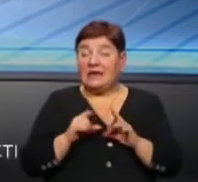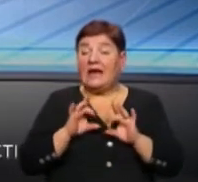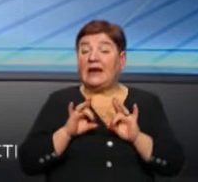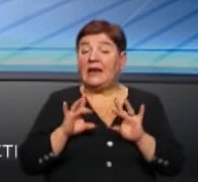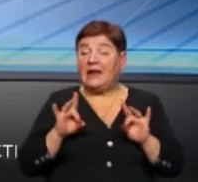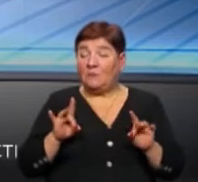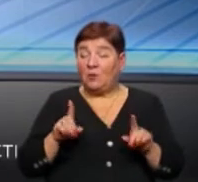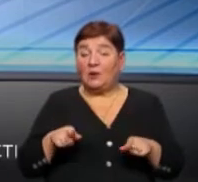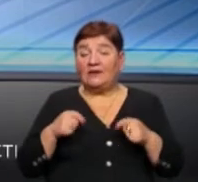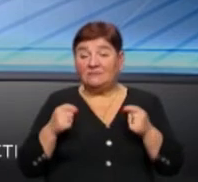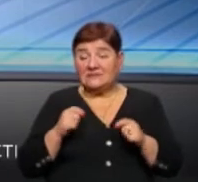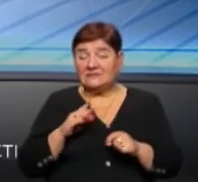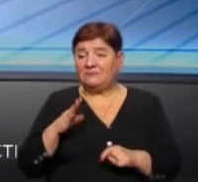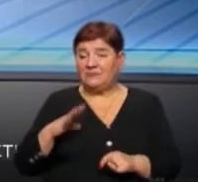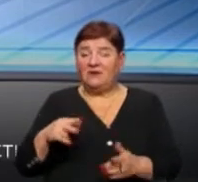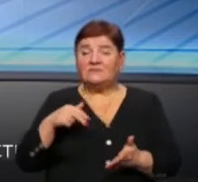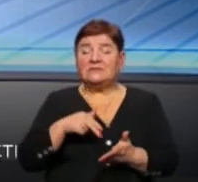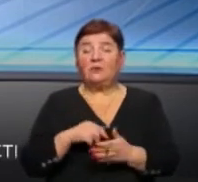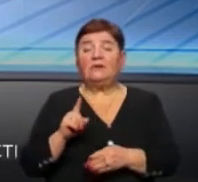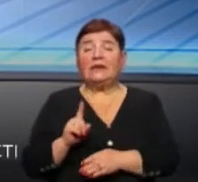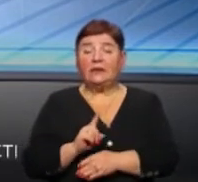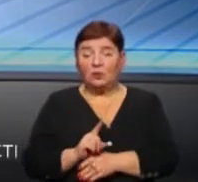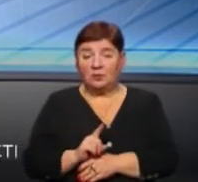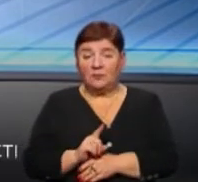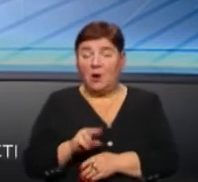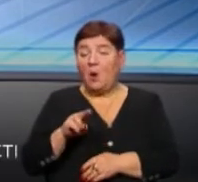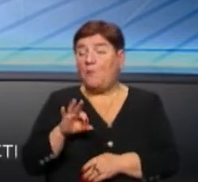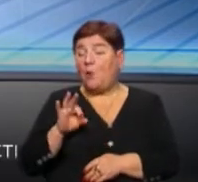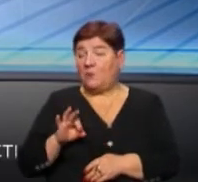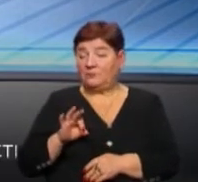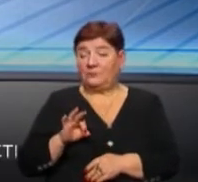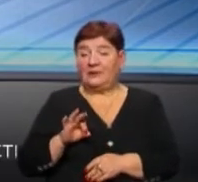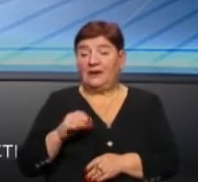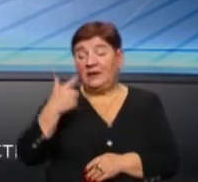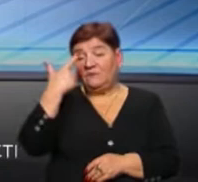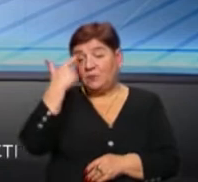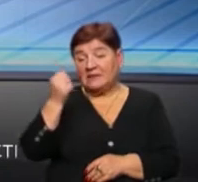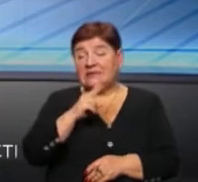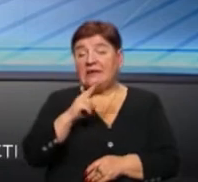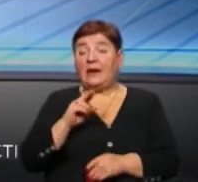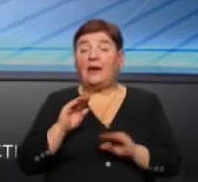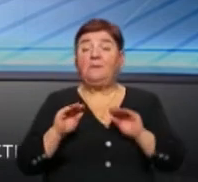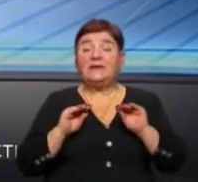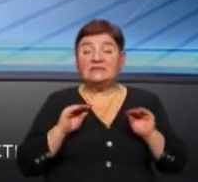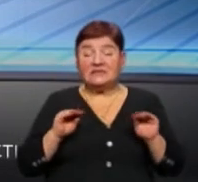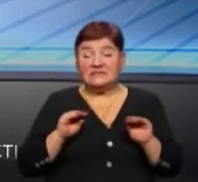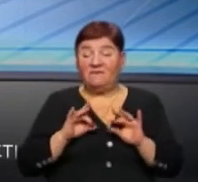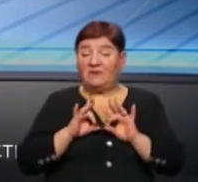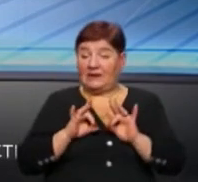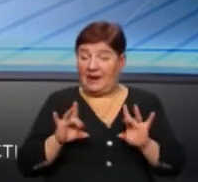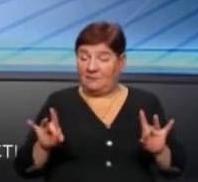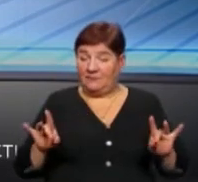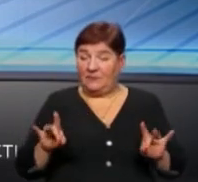рекламодавці несуть відповідальність за недотримання встановлених норм по інформації, яка міститься в